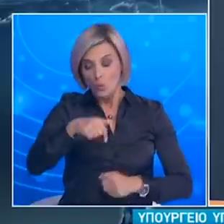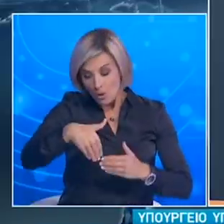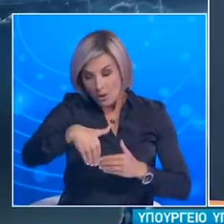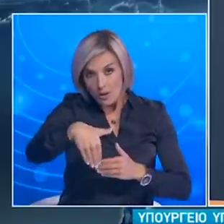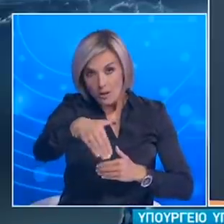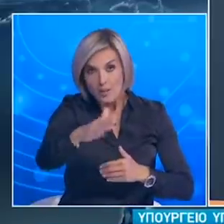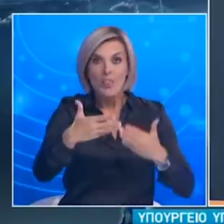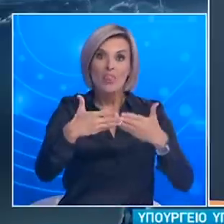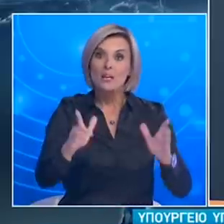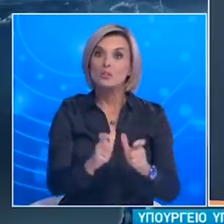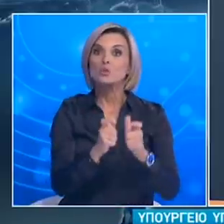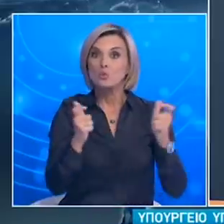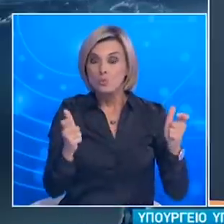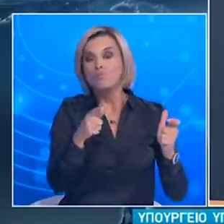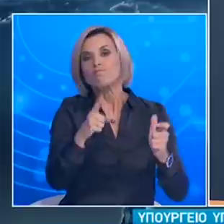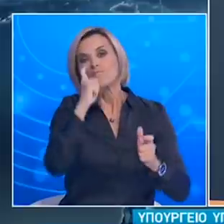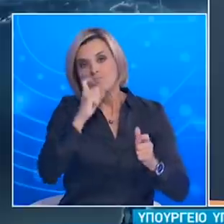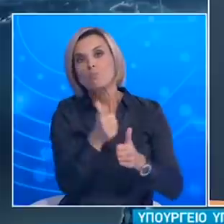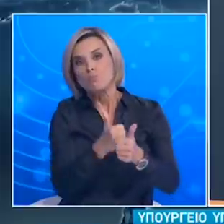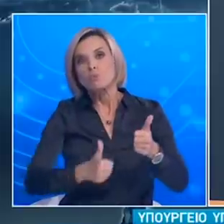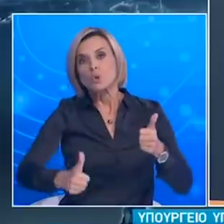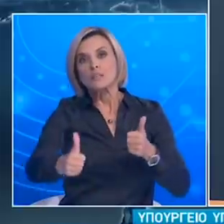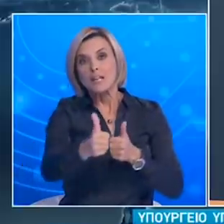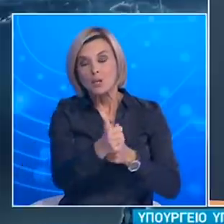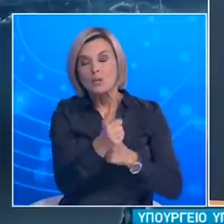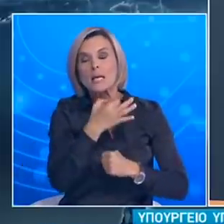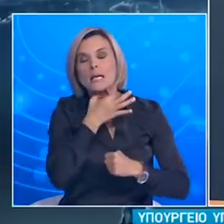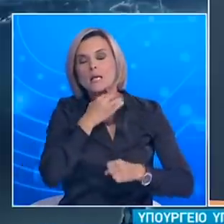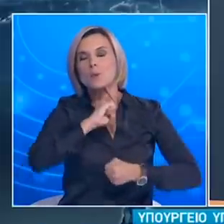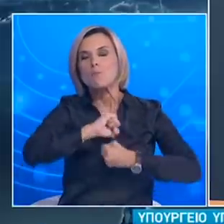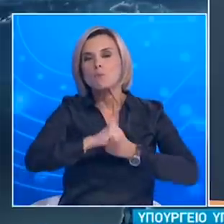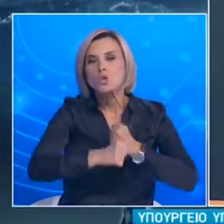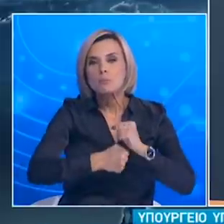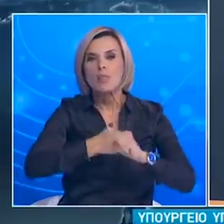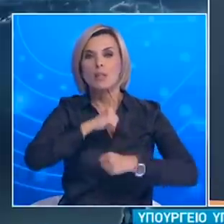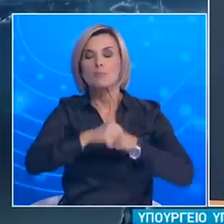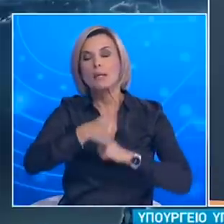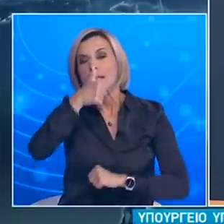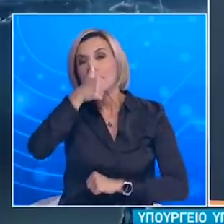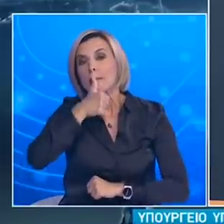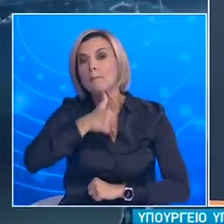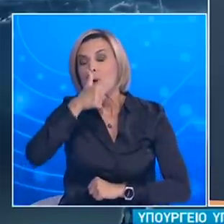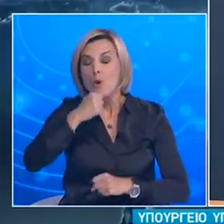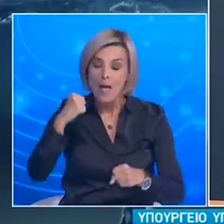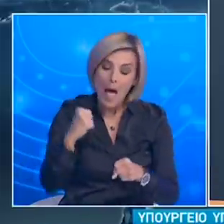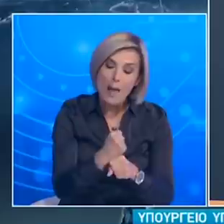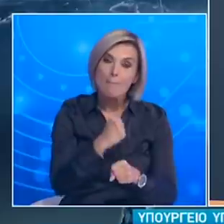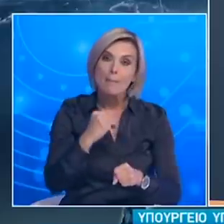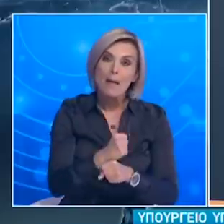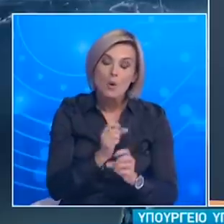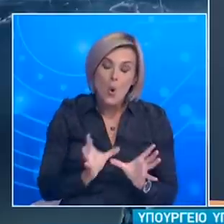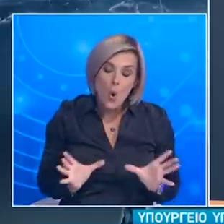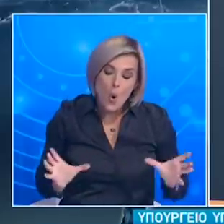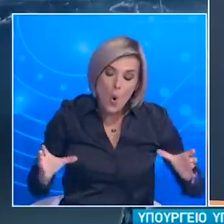αποτελεί καθολική κοινωνική προτεραιότητα και θα χρειαστεί η προσπάθεια και η υπομονή και επιμονή όλων.